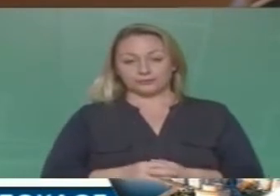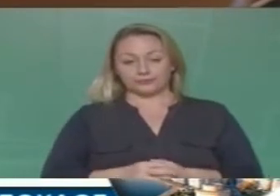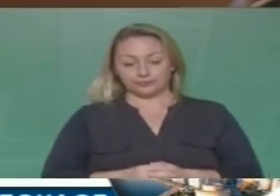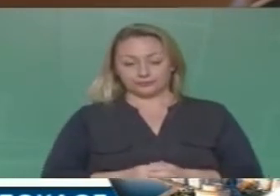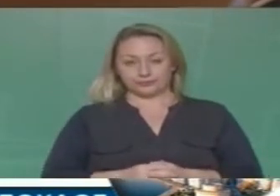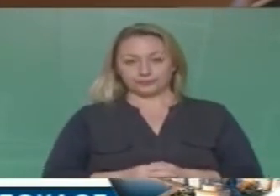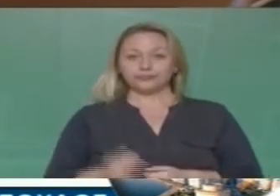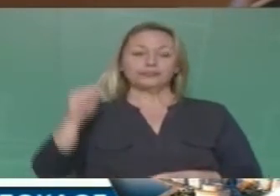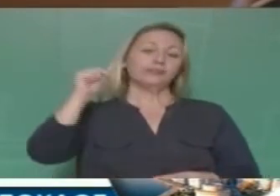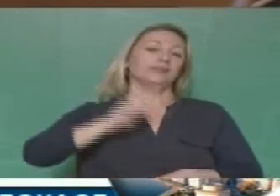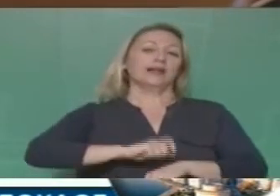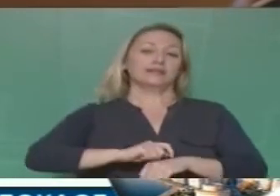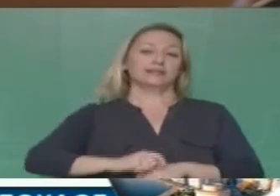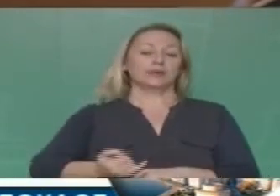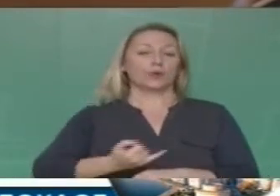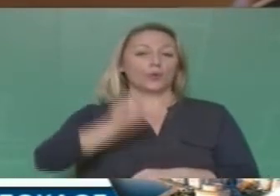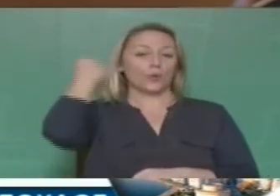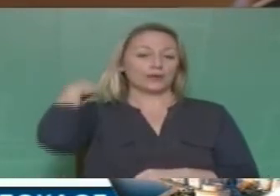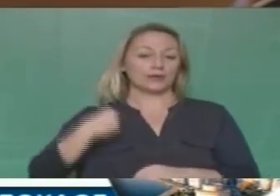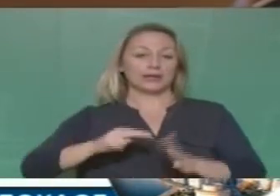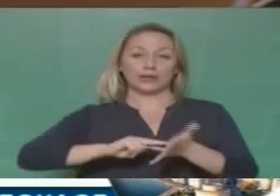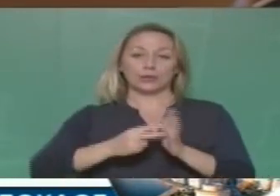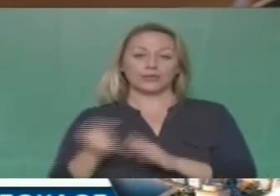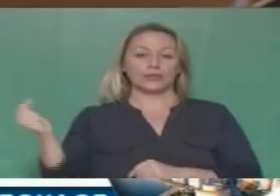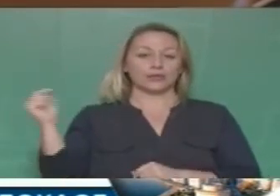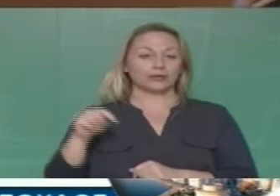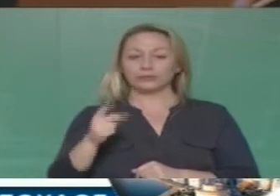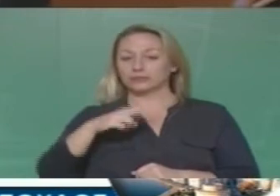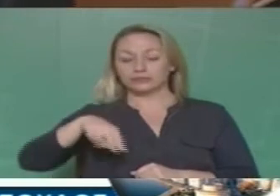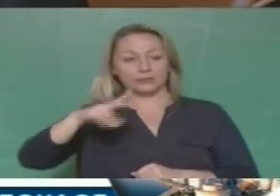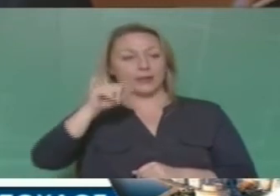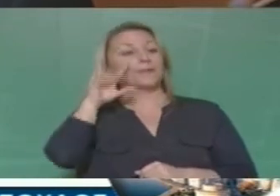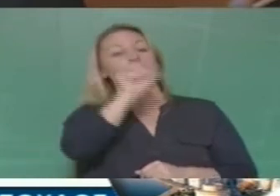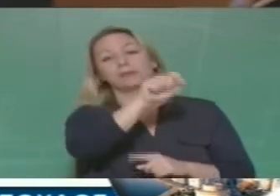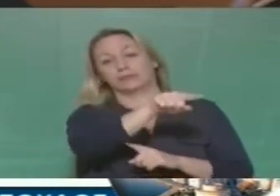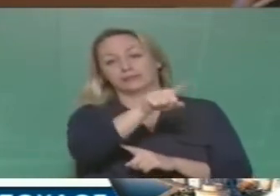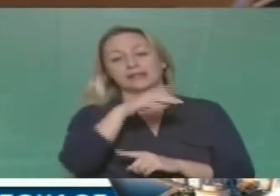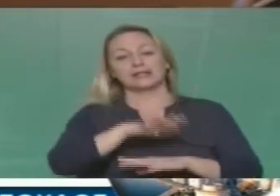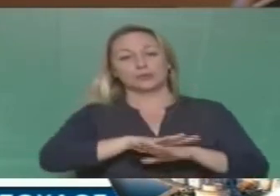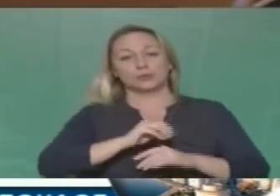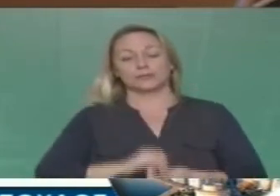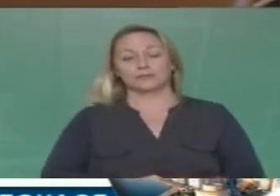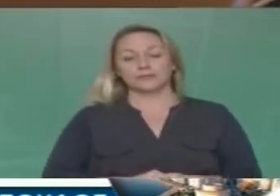ο Αντιδίμαρχος Οικονομικών αλλά θα του έλεγα το εξής. Α, με συγχωρίζω.